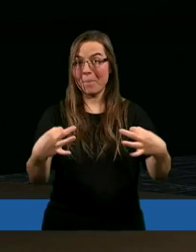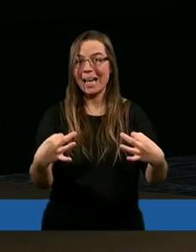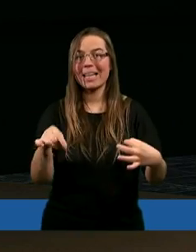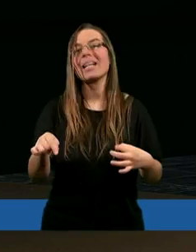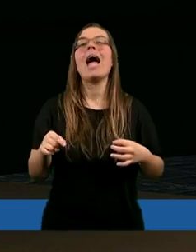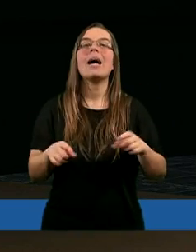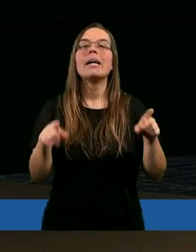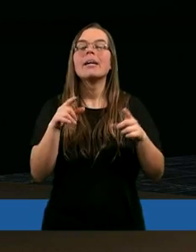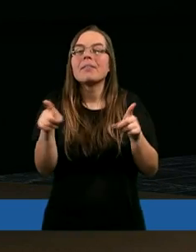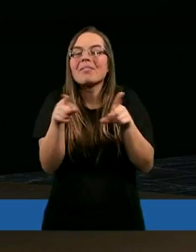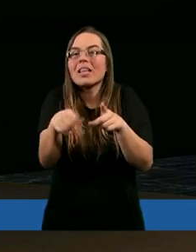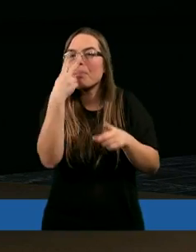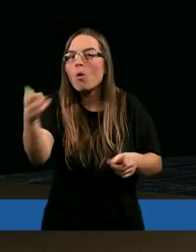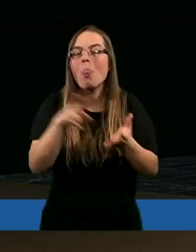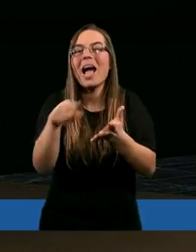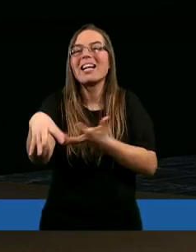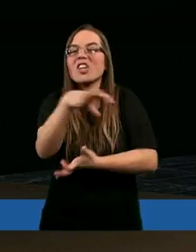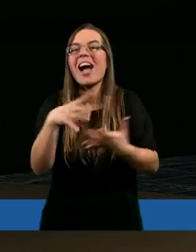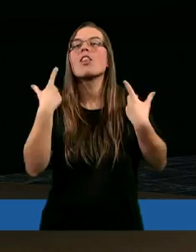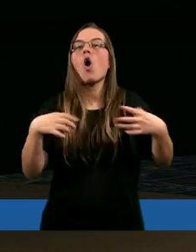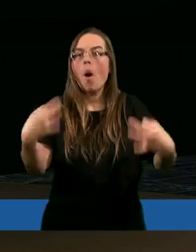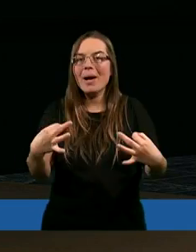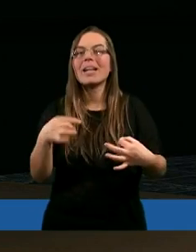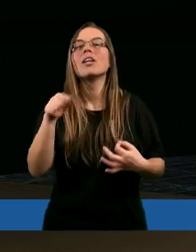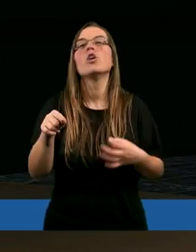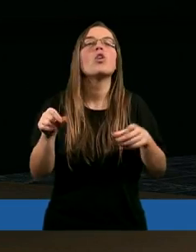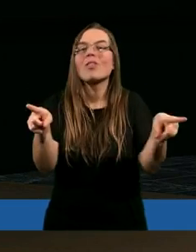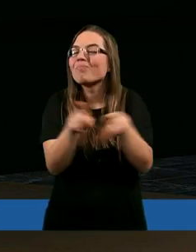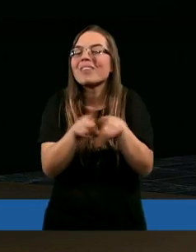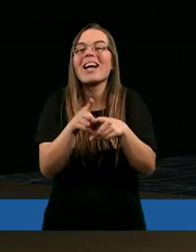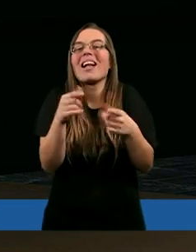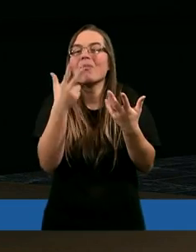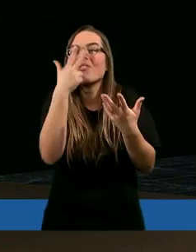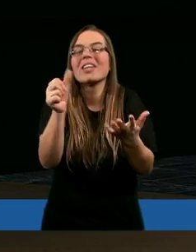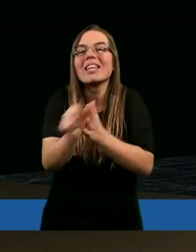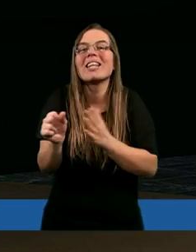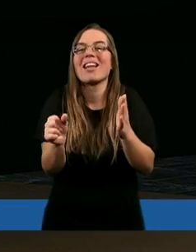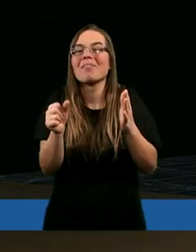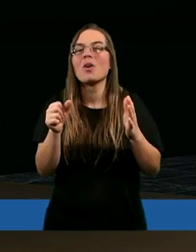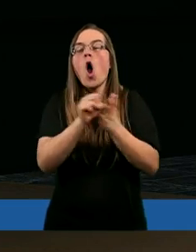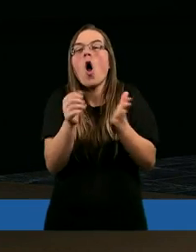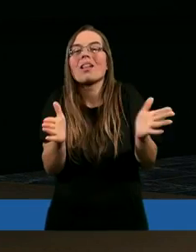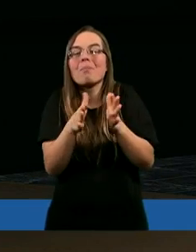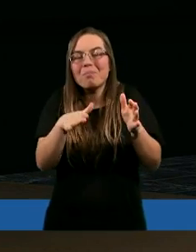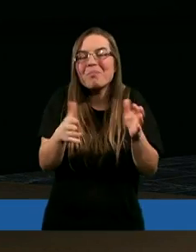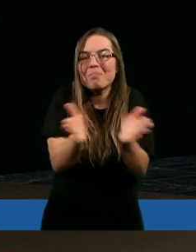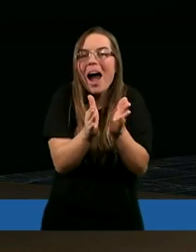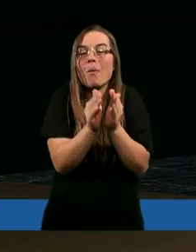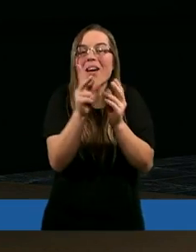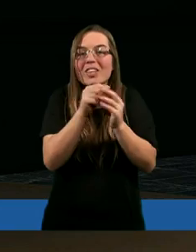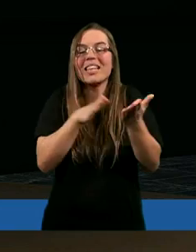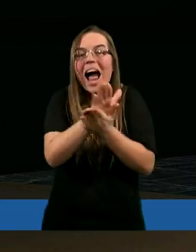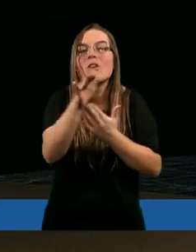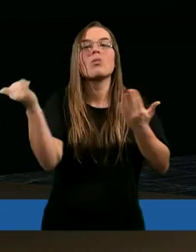spoglądając na ten świat nasz obecny, to jest tak jak za dni Nowego. Tak jak za dni Nowego było, że